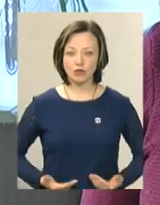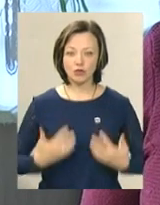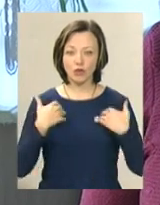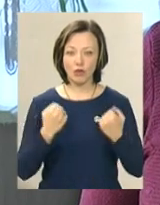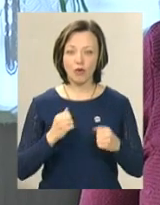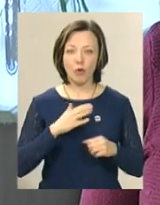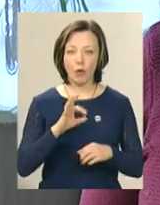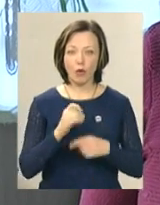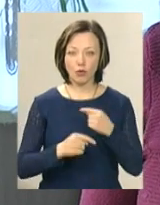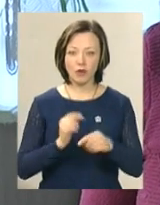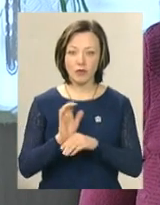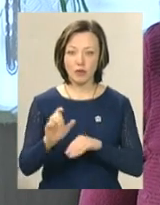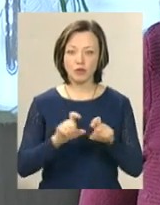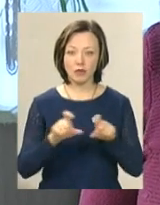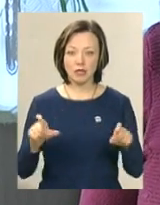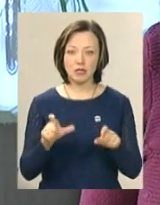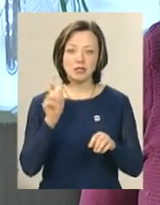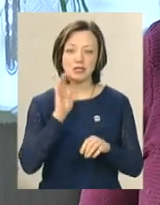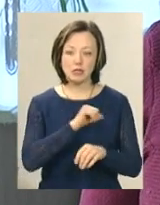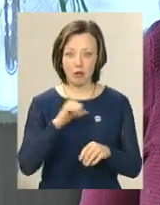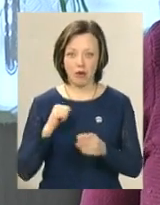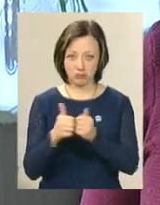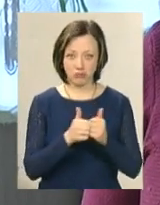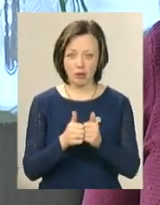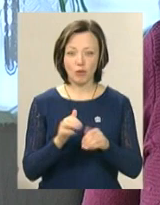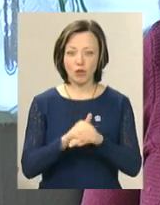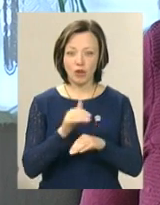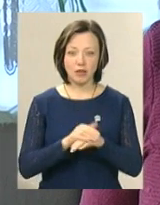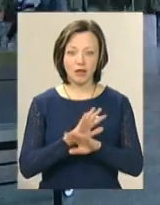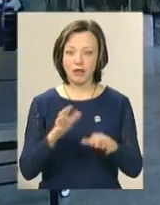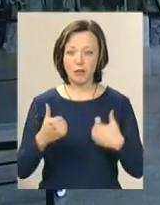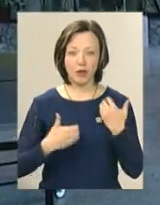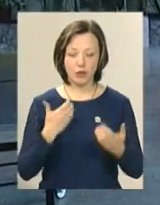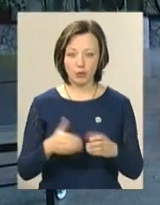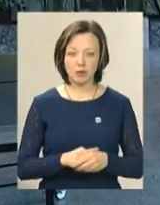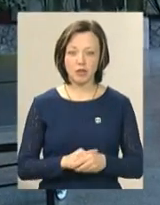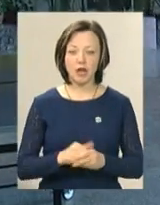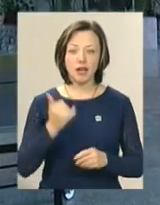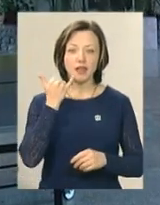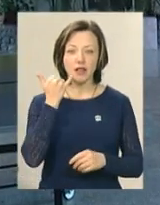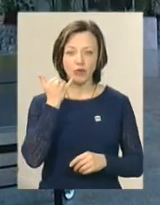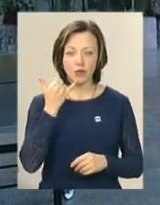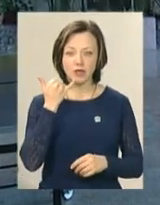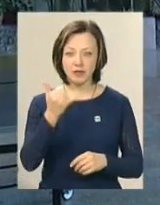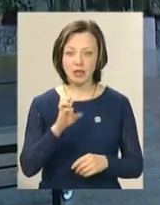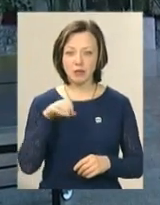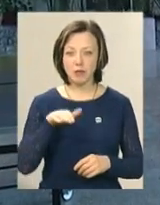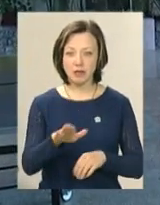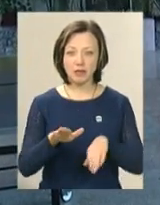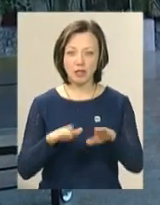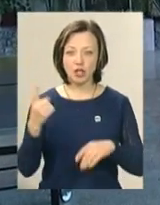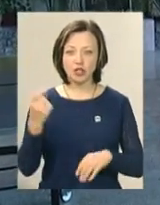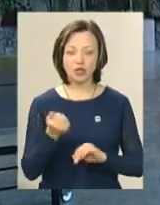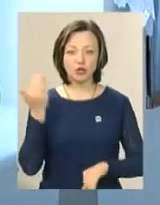я би відправляла його до школи і сама би ходила до школи. Тому, будь ласка, не панікуйте. Телефонні дзвінки та смс-ки дітям почали надходити